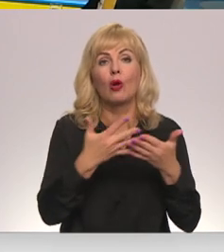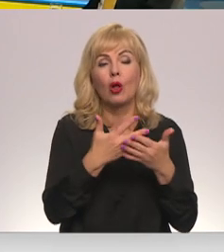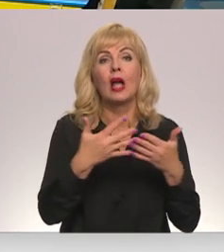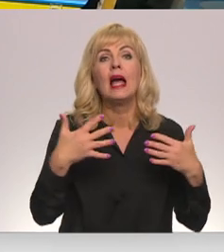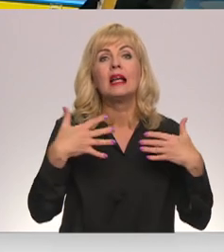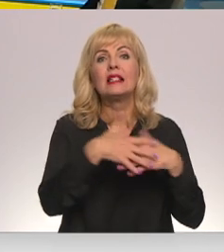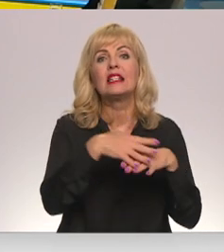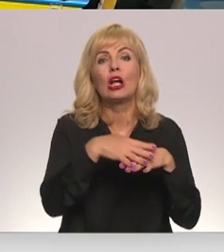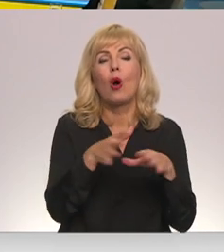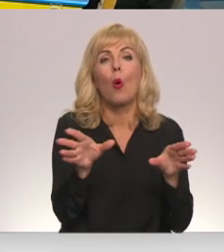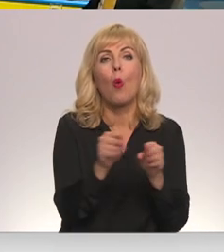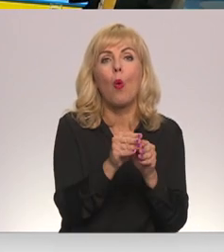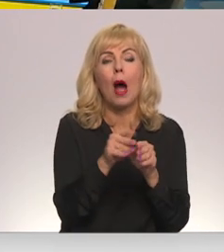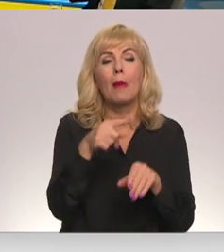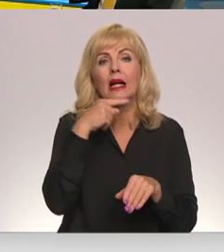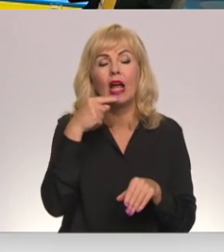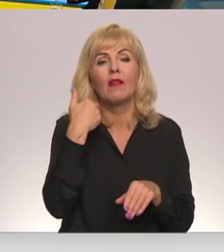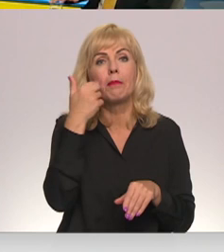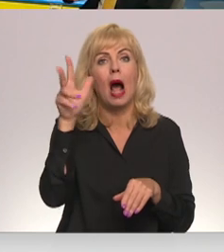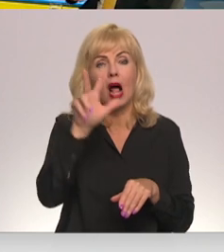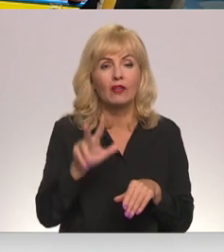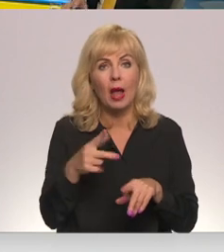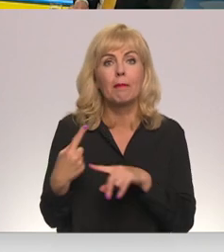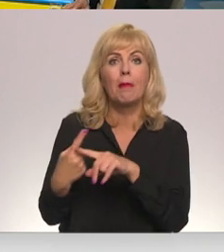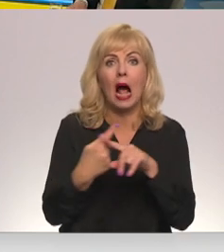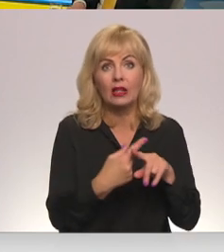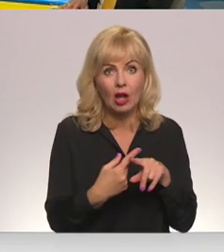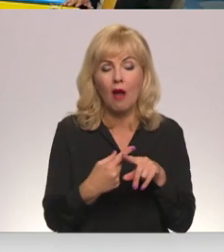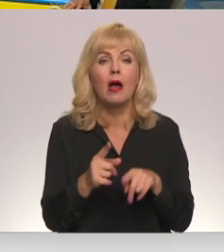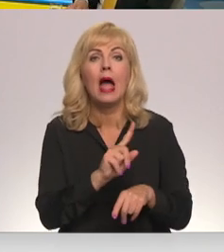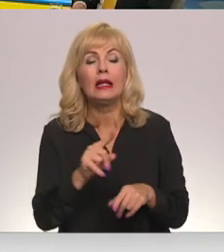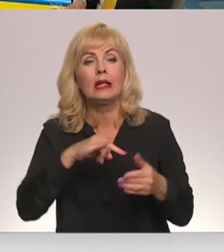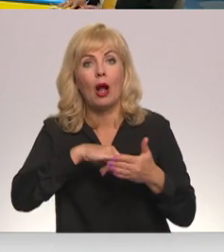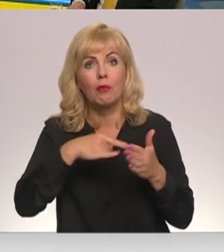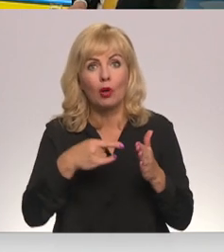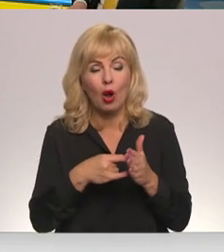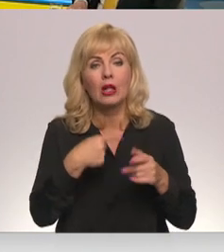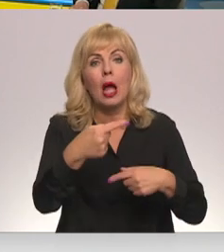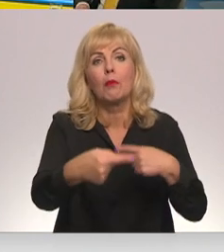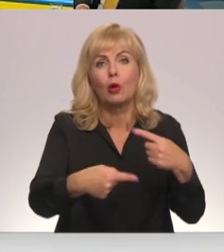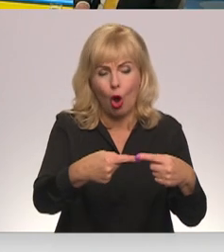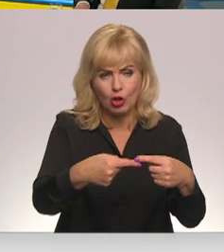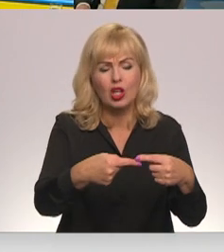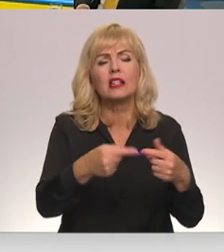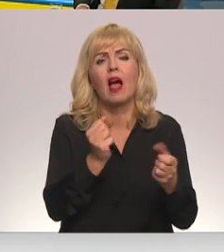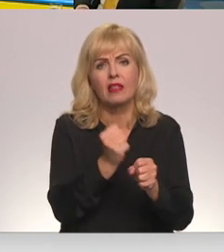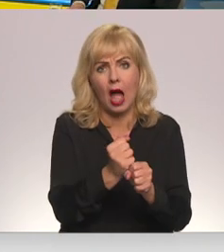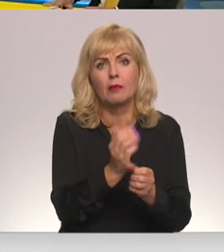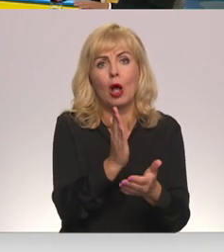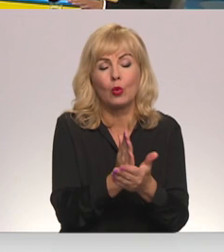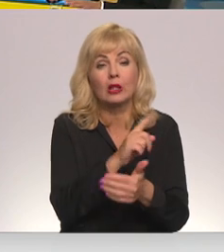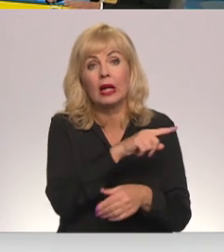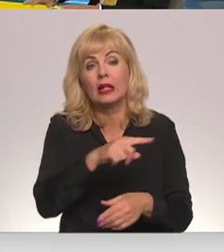notiek kopā Krieviju, Baltijas valstīm un Baltkrieviju. Ir projekts un ir procesa darbi notiek, ka mēs līdz